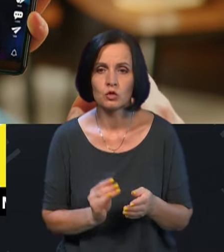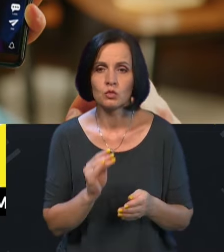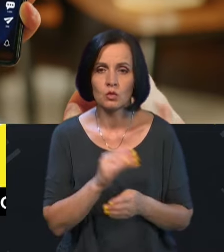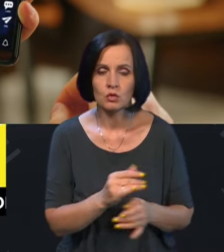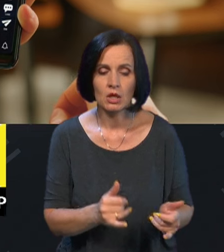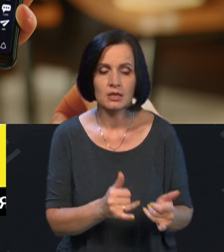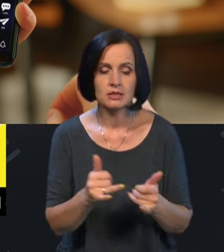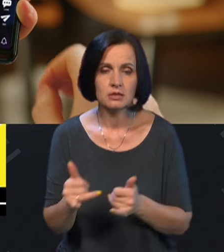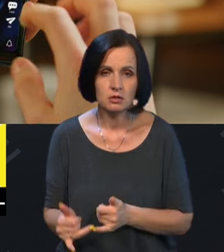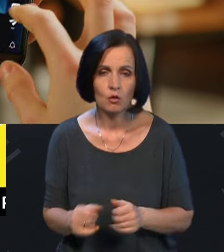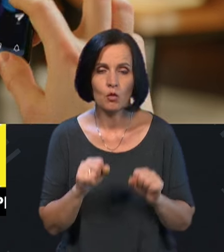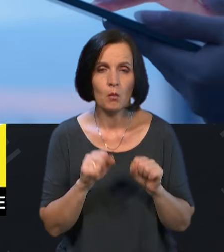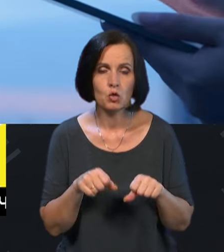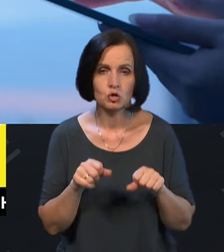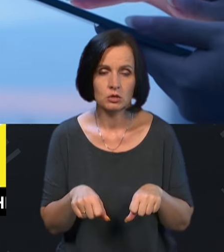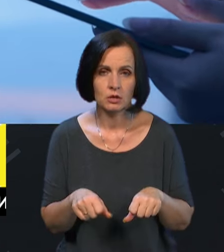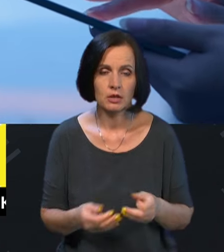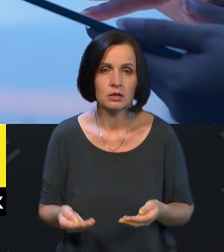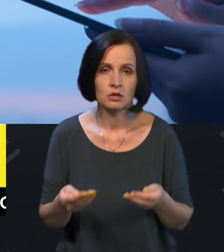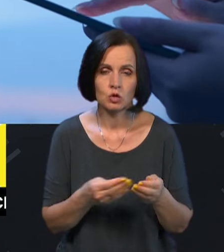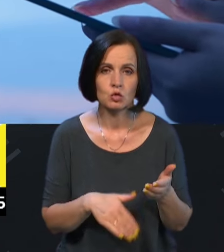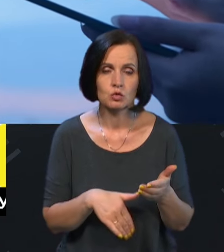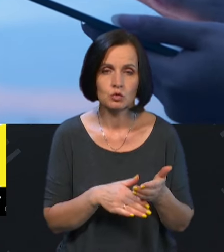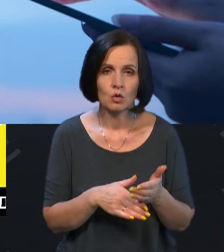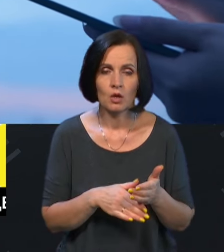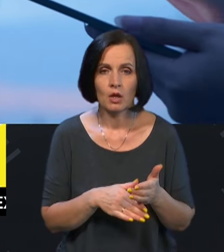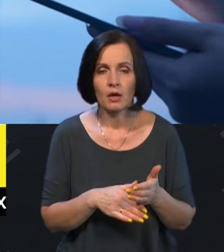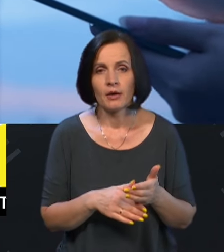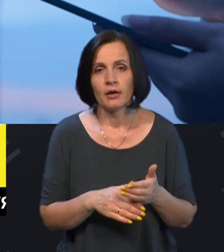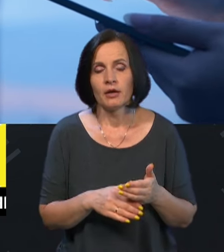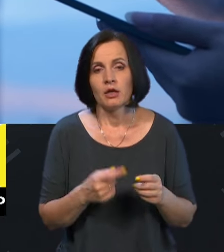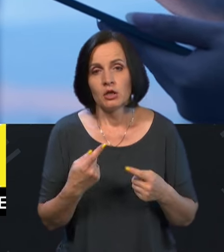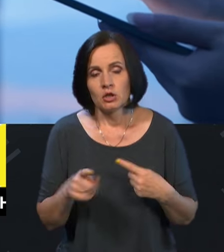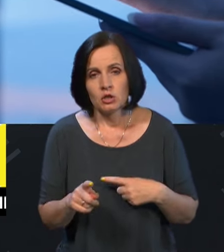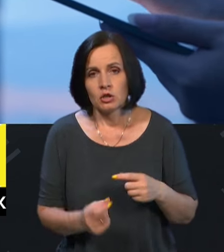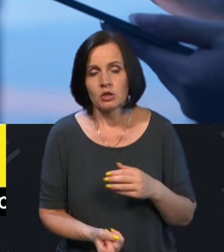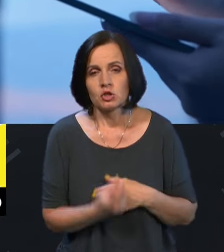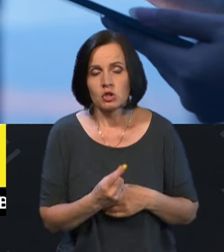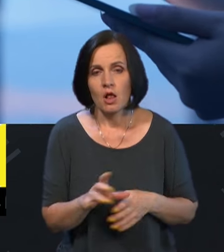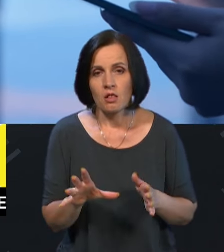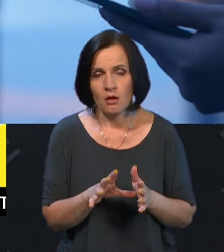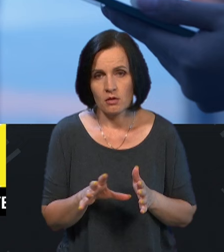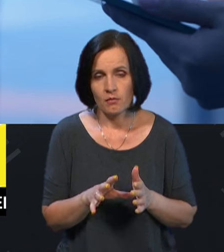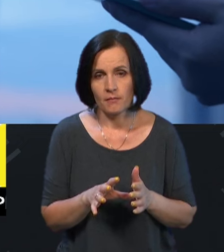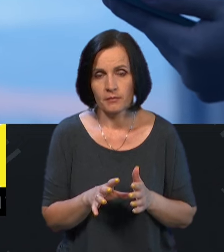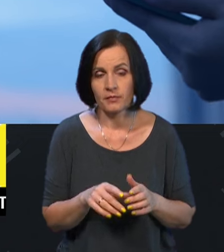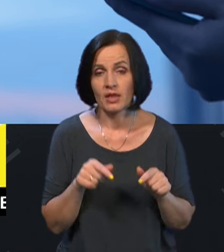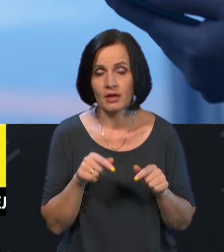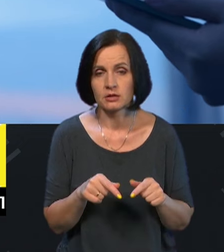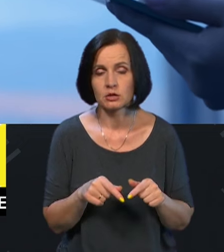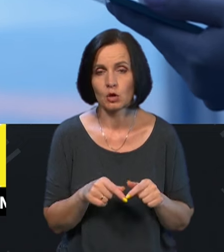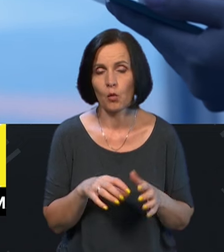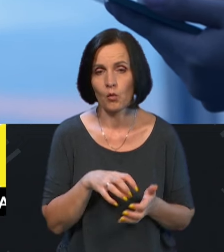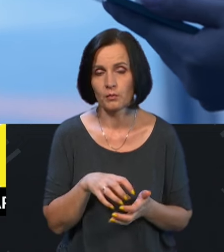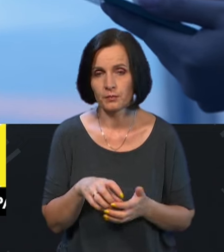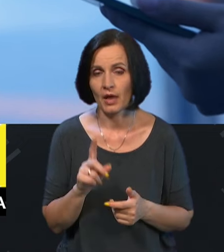забезпечити можливість надання за допомогою альтернативних джерел електроенергії енергію на цих об'єктах. Але